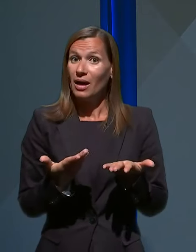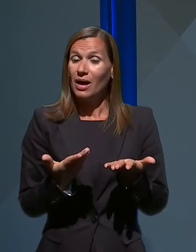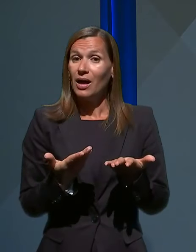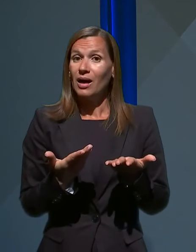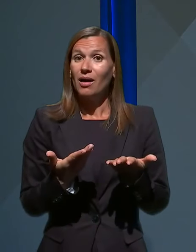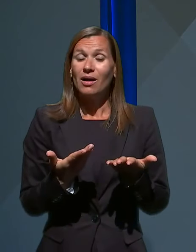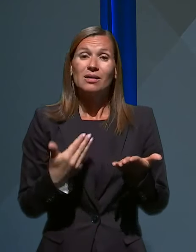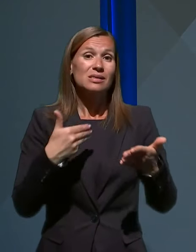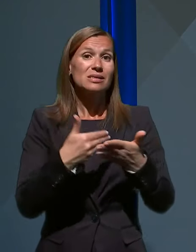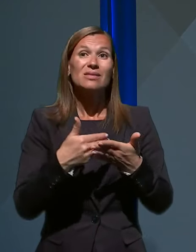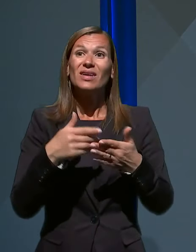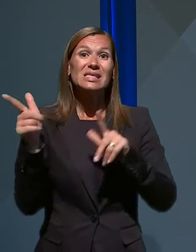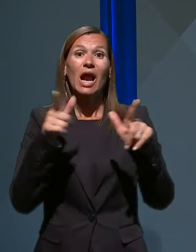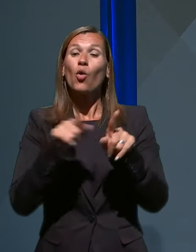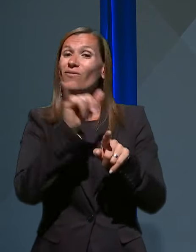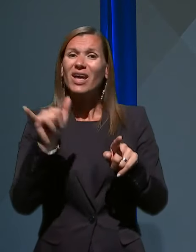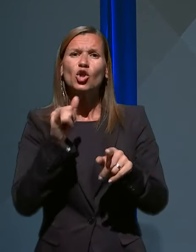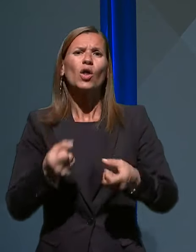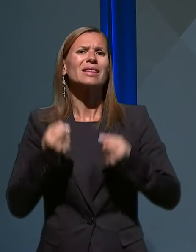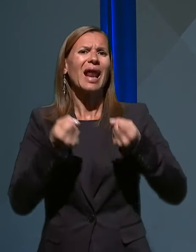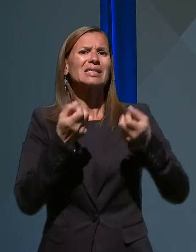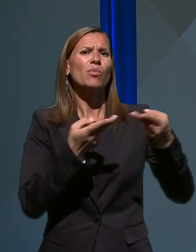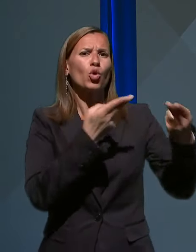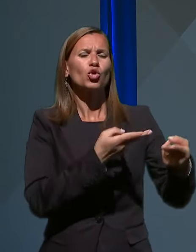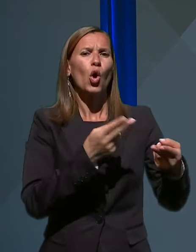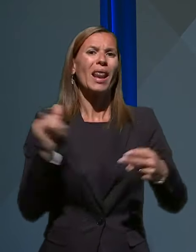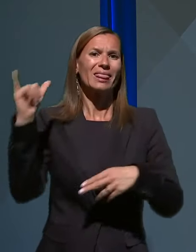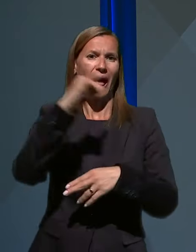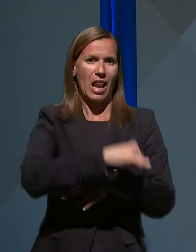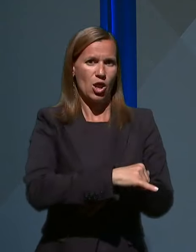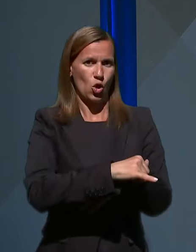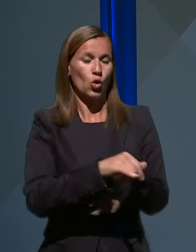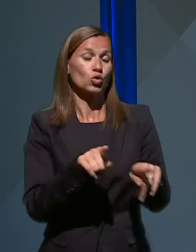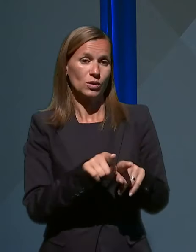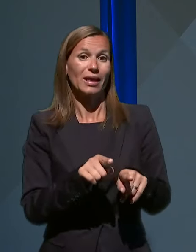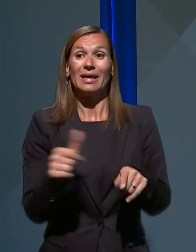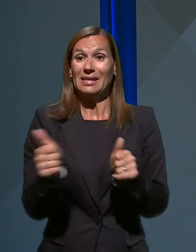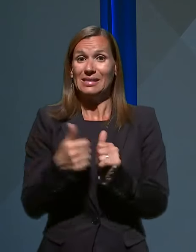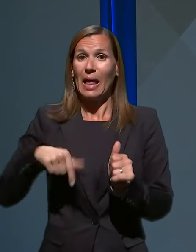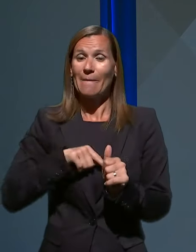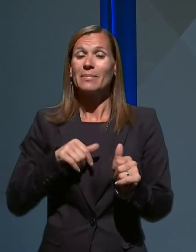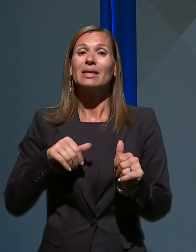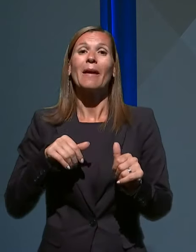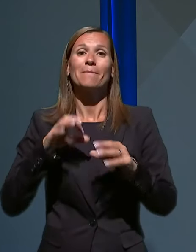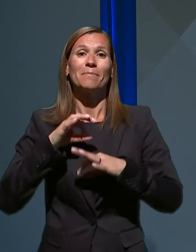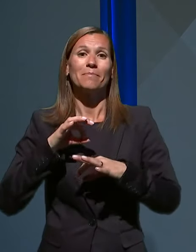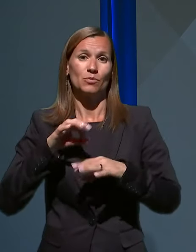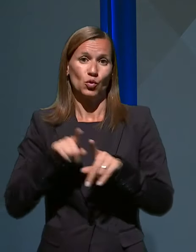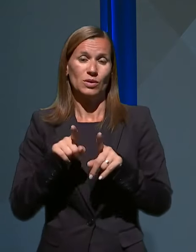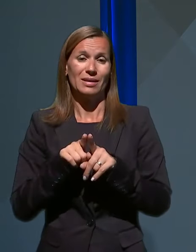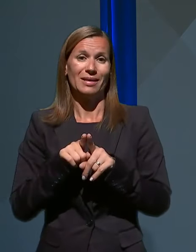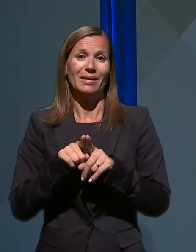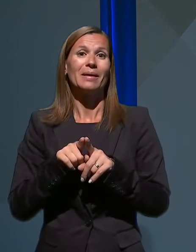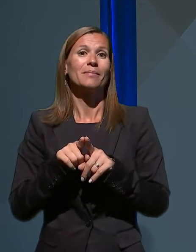transportno letalo turbolet. z nami je podpredsednik vlade in minister za obrambo Matej Tonin, ki bo